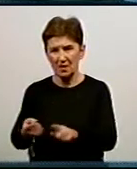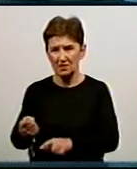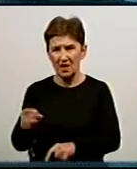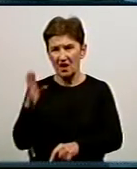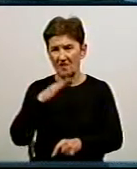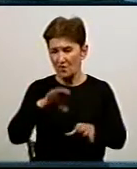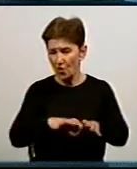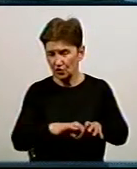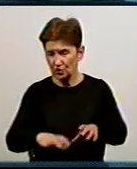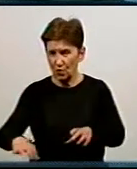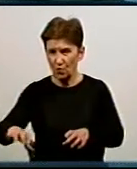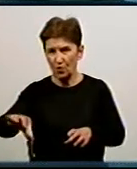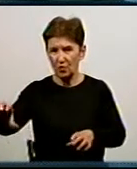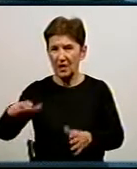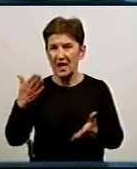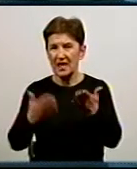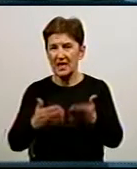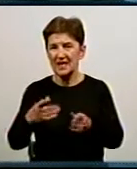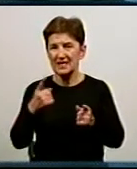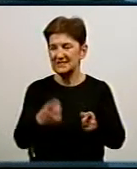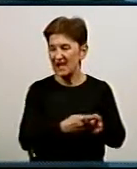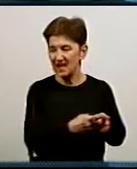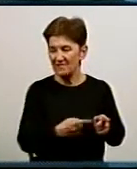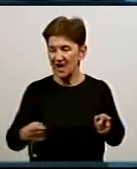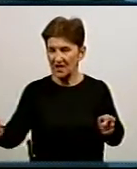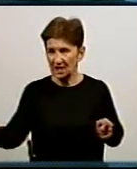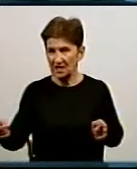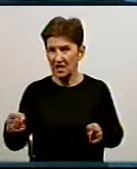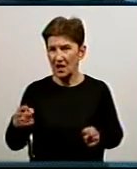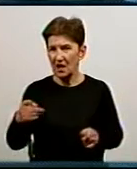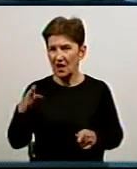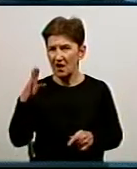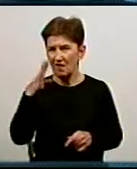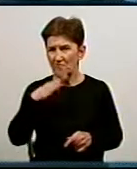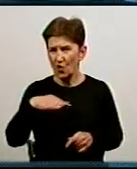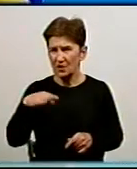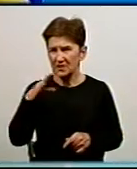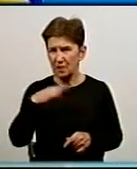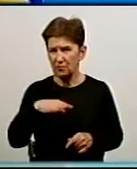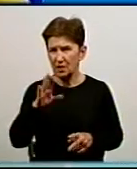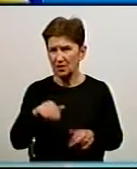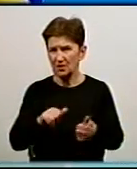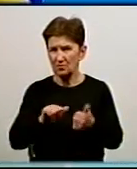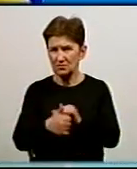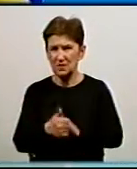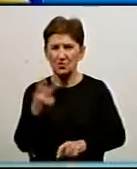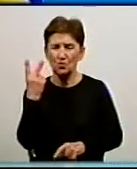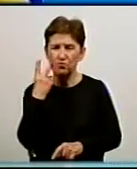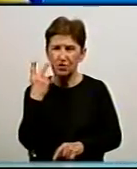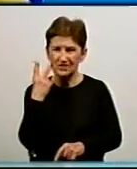водогонів, тому що якщо якісь квартальні водопроводи або водопровідні води на будинок ми проводимо заміну їх постійно,